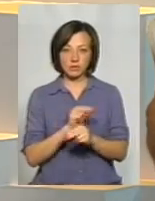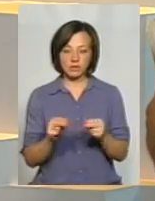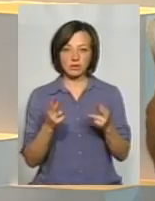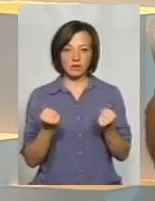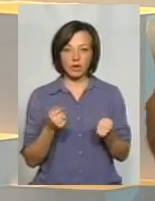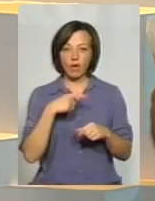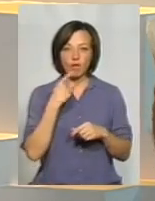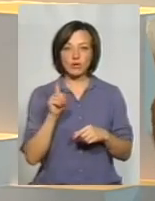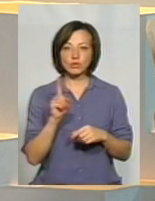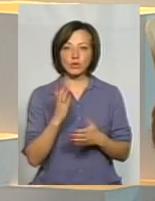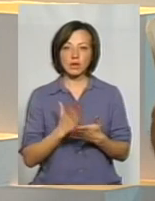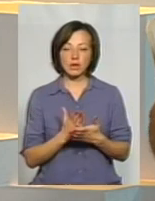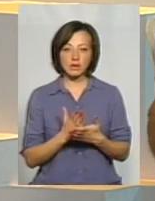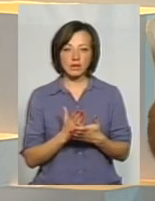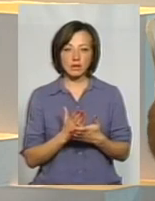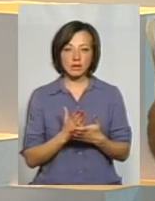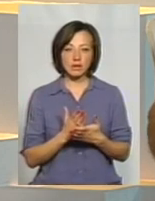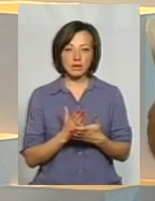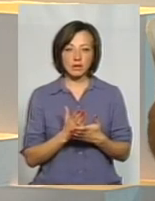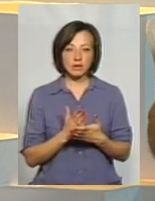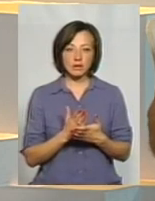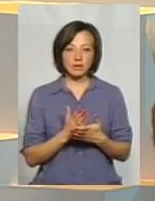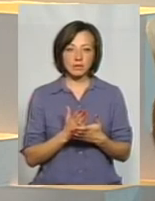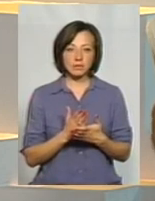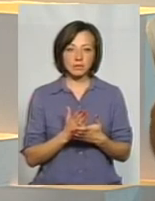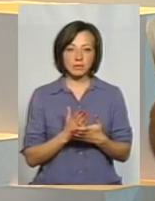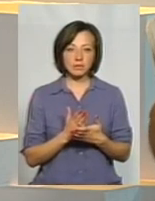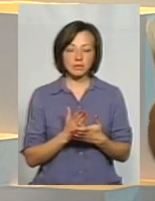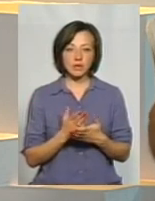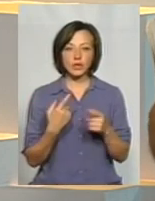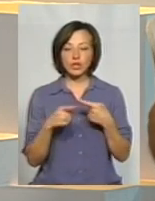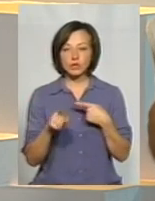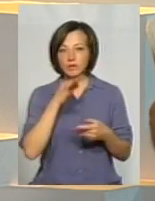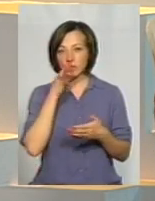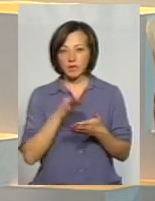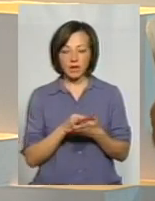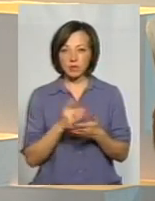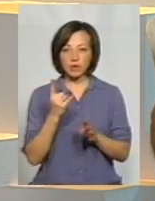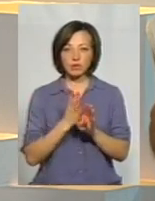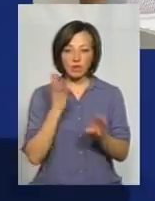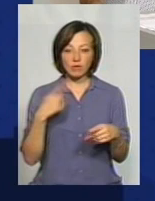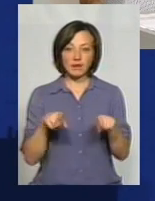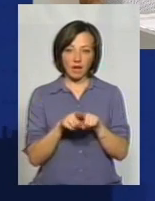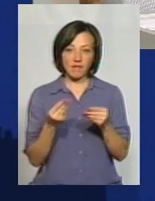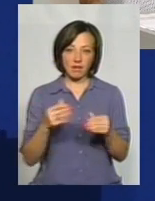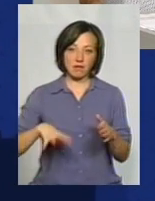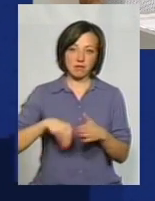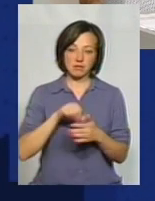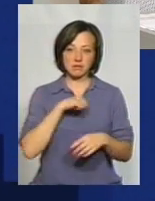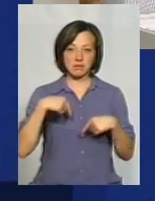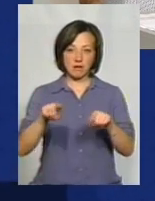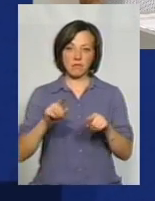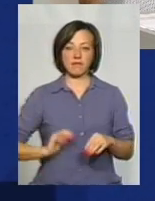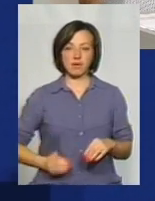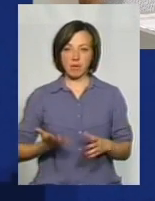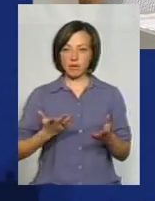сьогодні не говоримо про те, що сьогодні притянули там до якось іншої відповідальності. В першу чергу, таким чином, якщо,